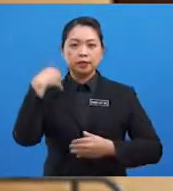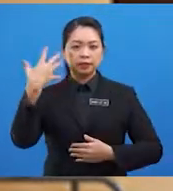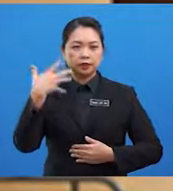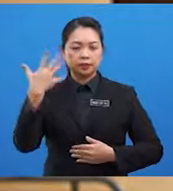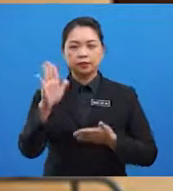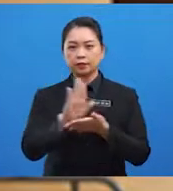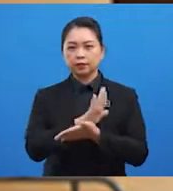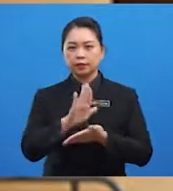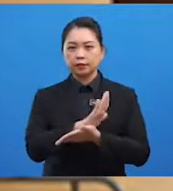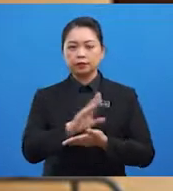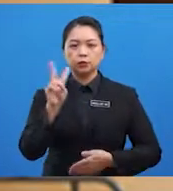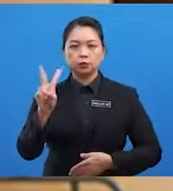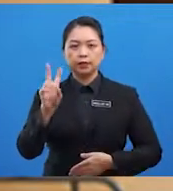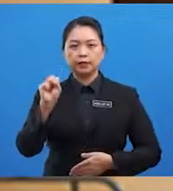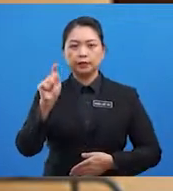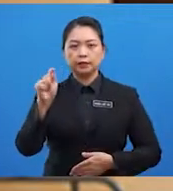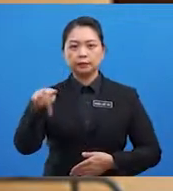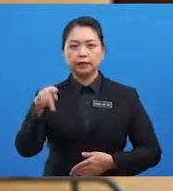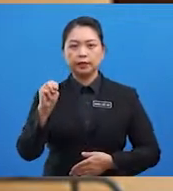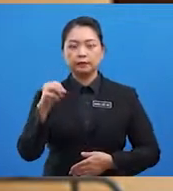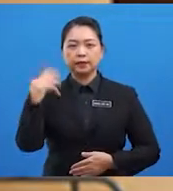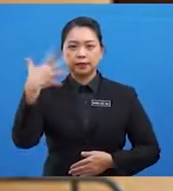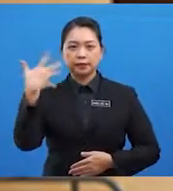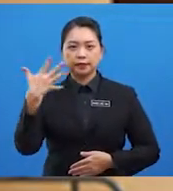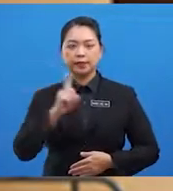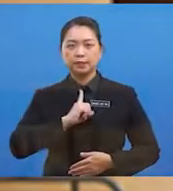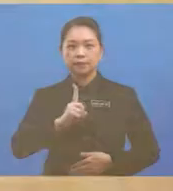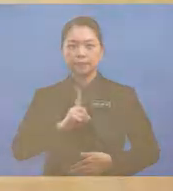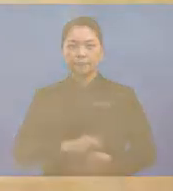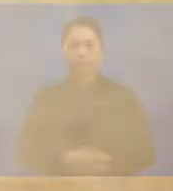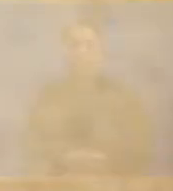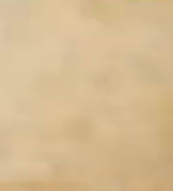Kertas 2, SDPM Sejarah Islam